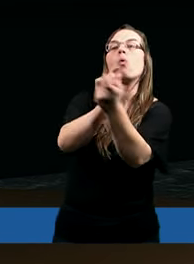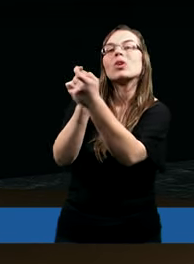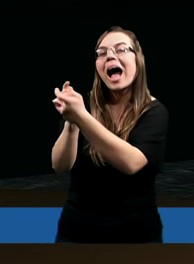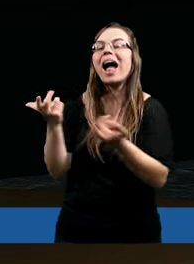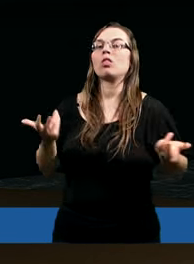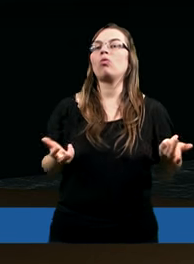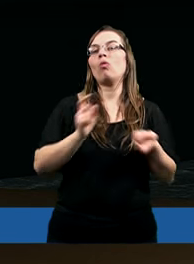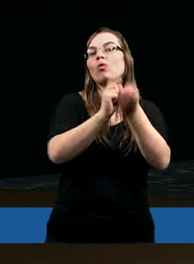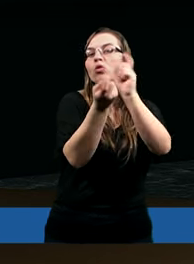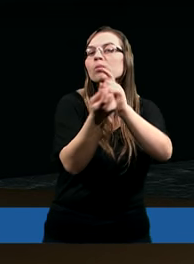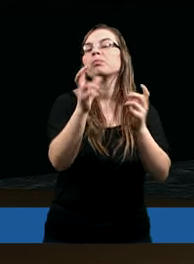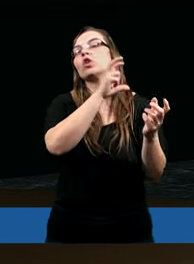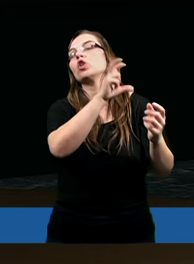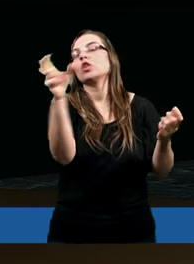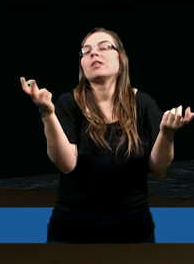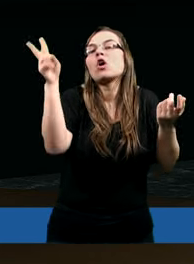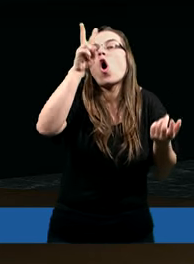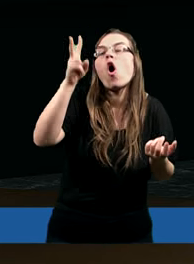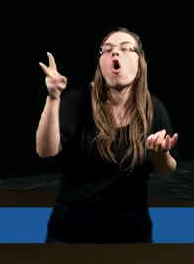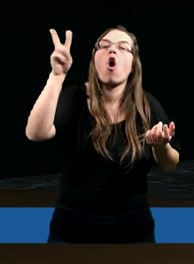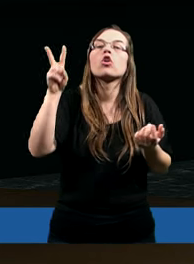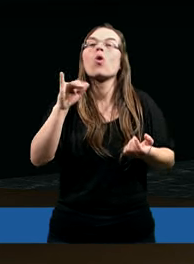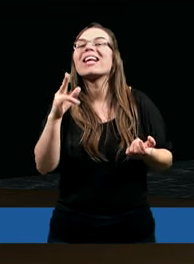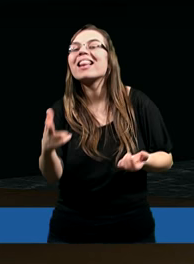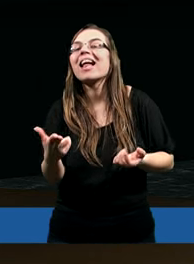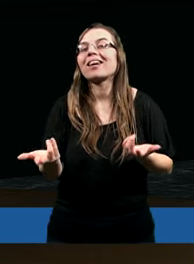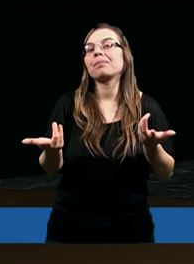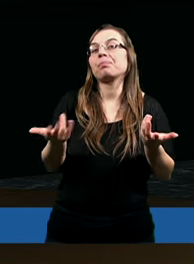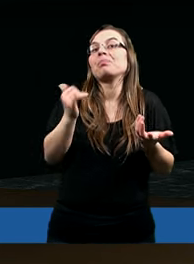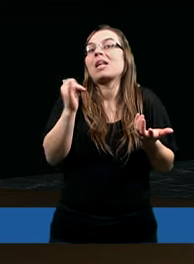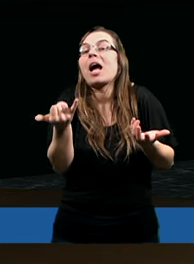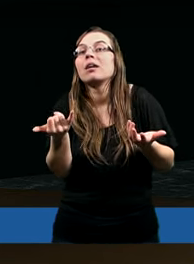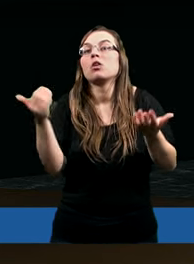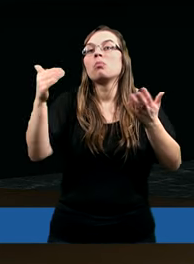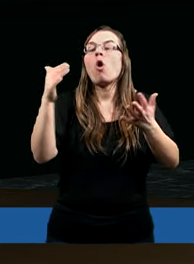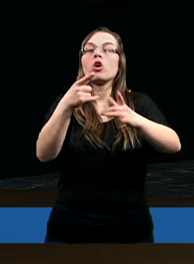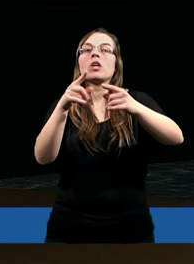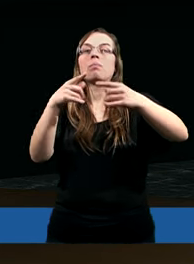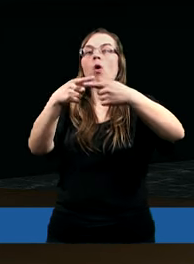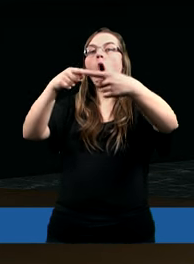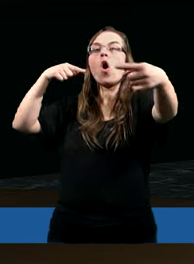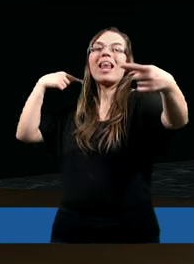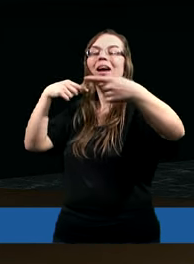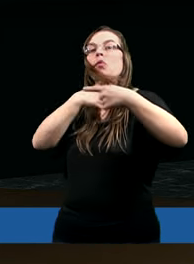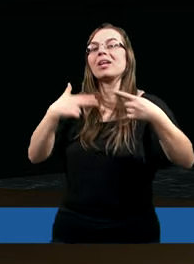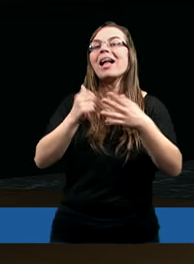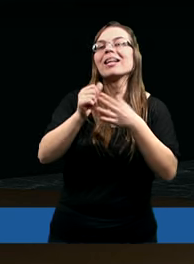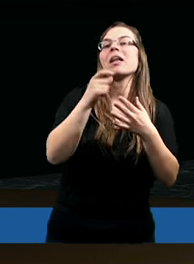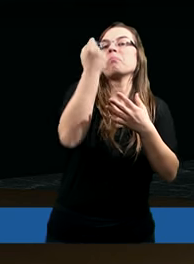czy dla kogoś, kto jednak z jakiejś tam może odległości nas obserwuje.